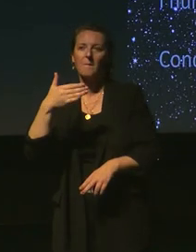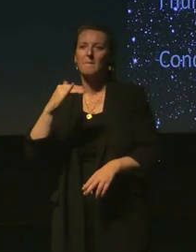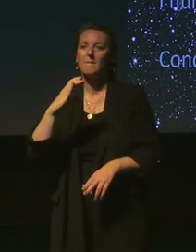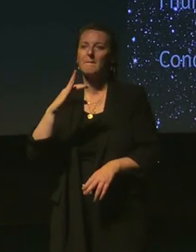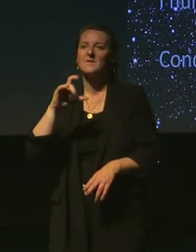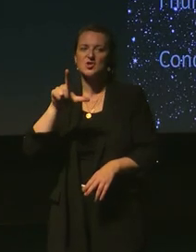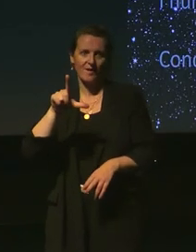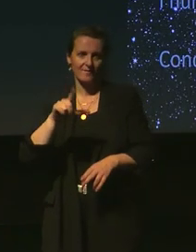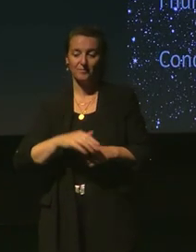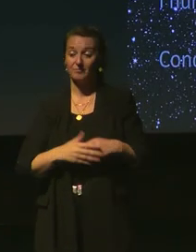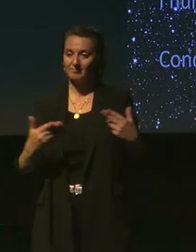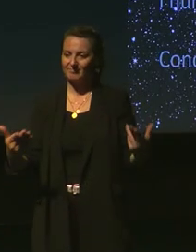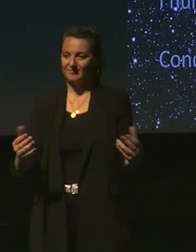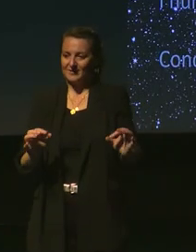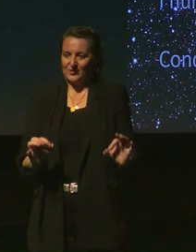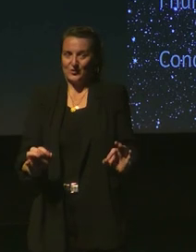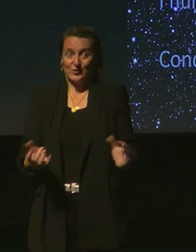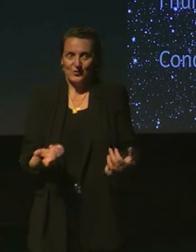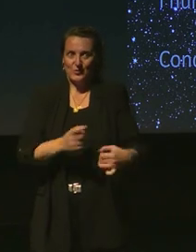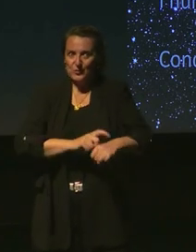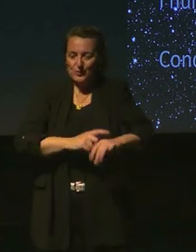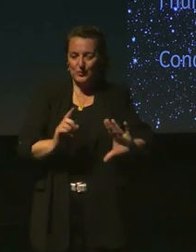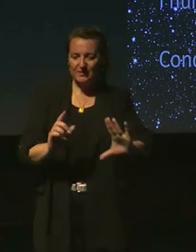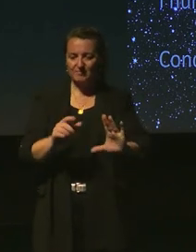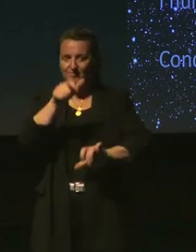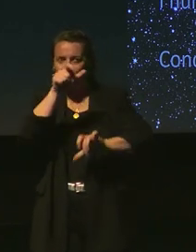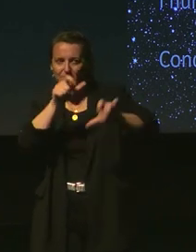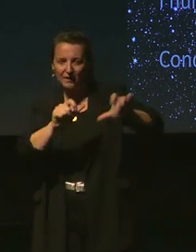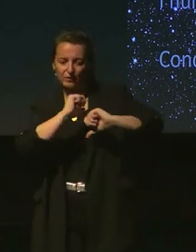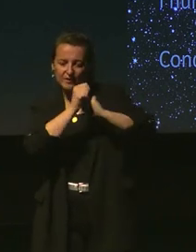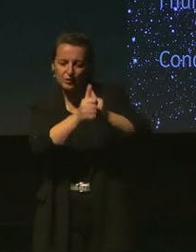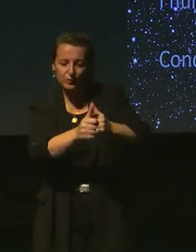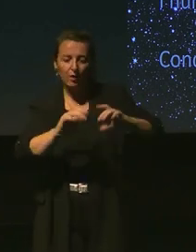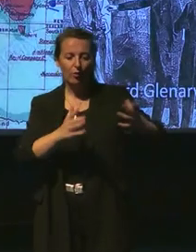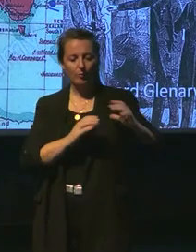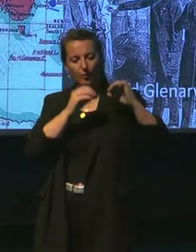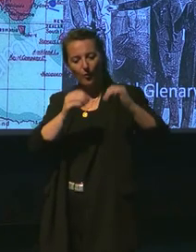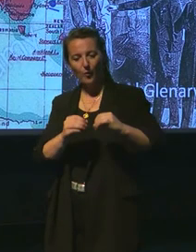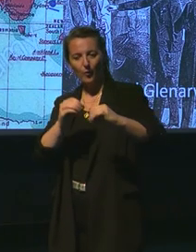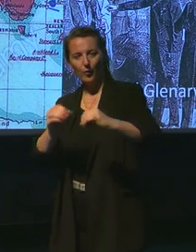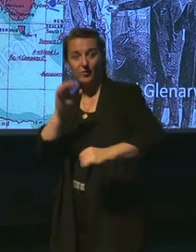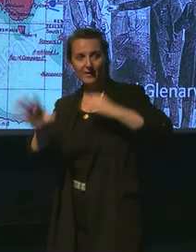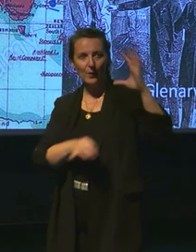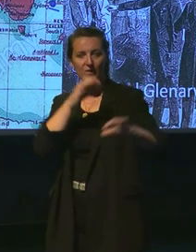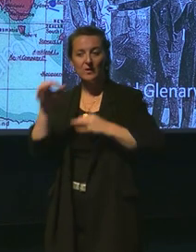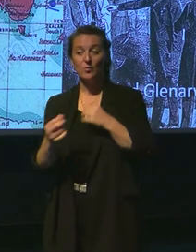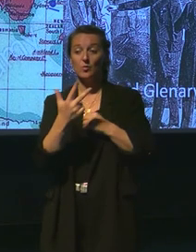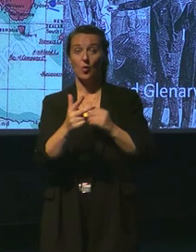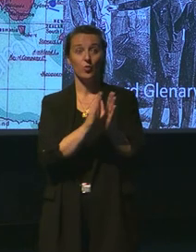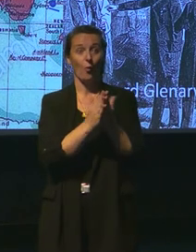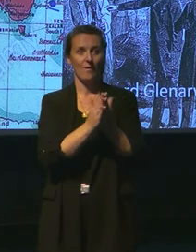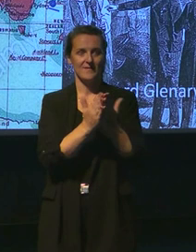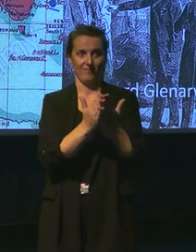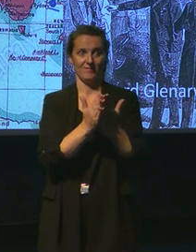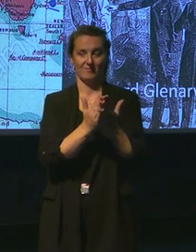Eh bien, sans plus attendre, s'ouvrons les héros de Jules Verne à découvert des océans, dans une trilogie. Trilogie